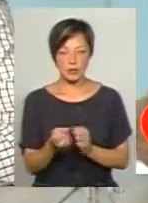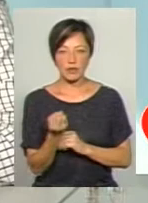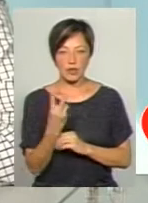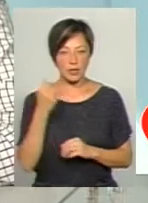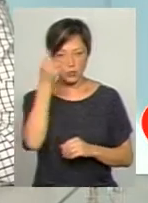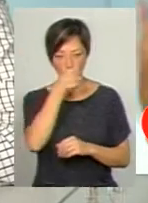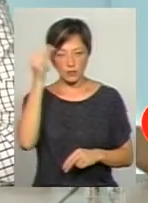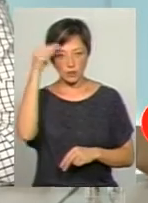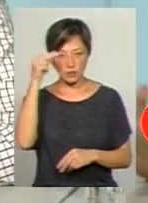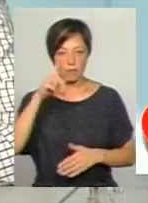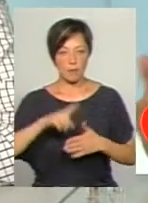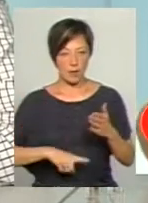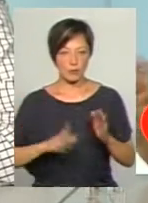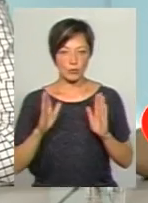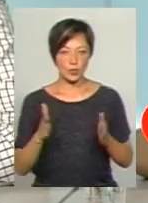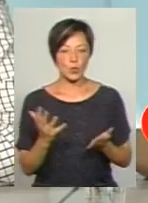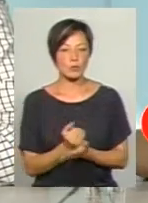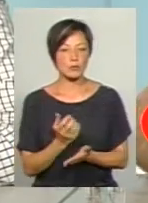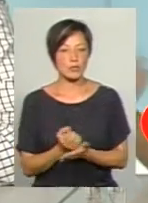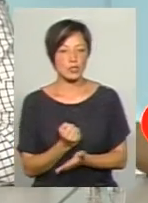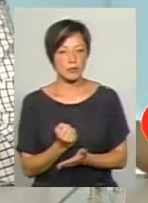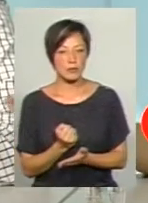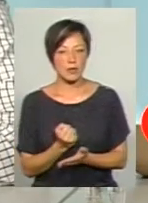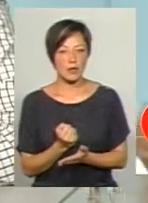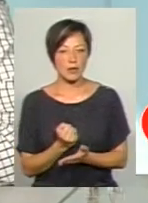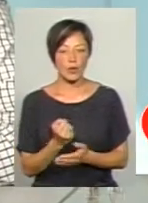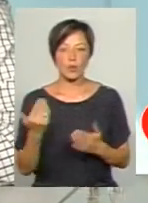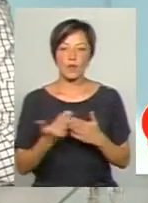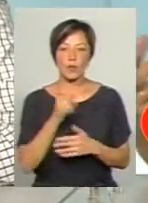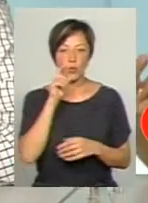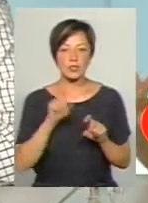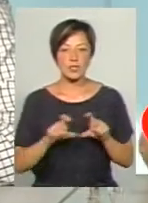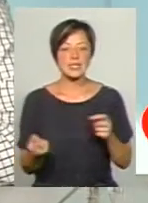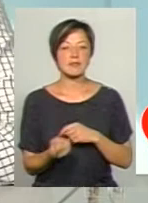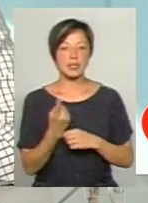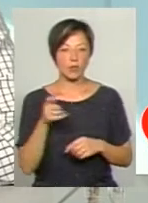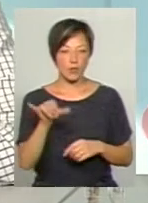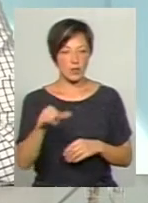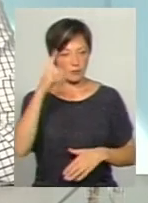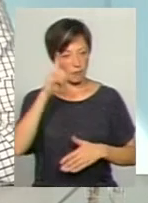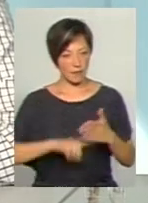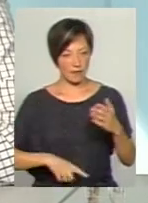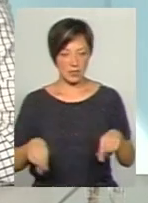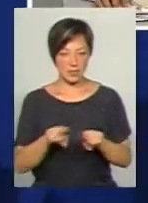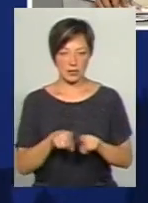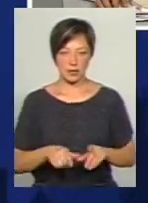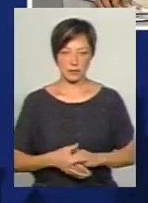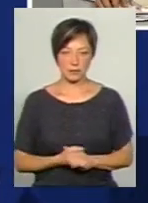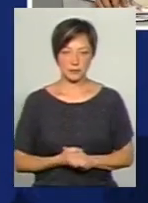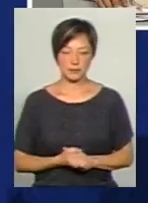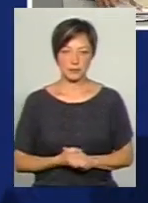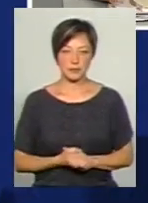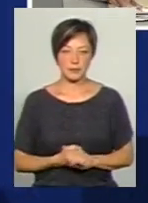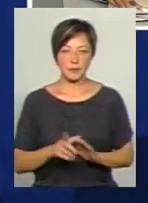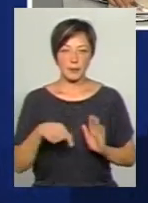Є одну хвилину. От звідки така впевненість? В